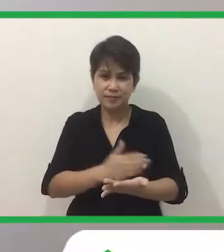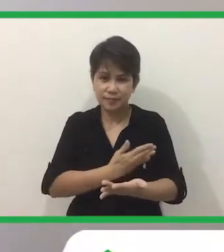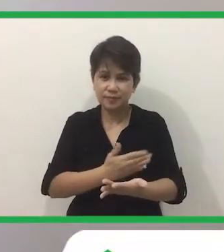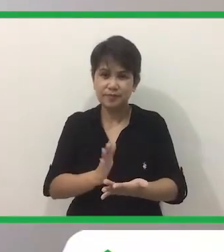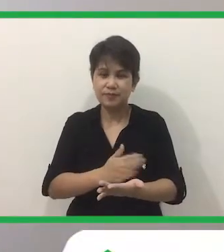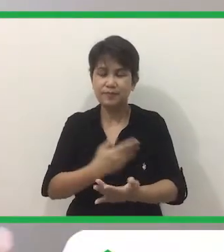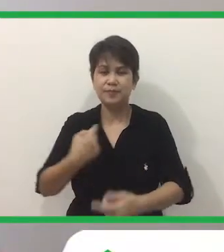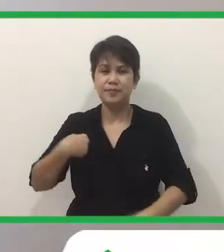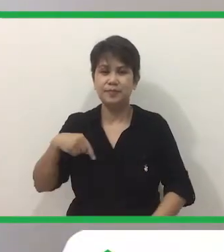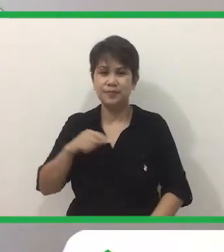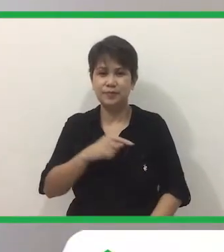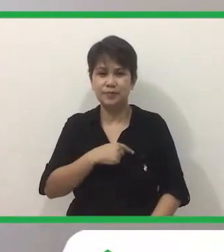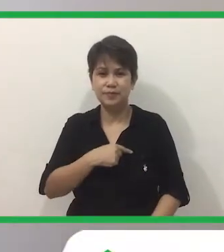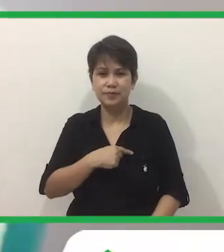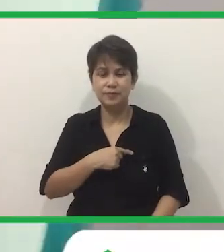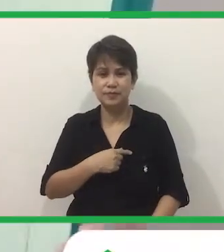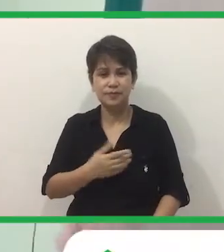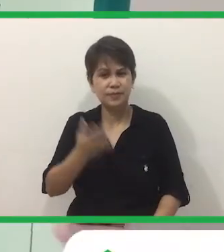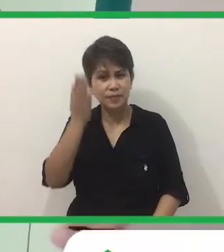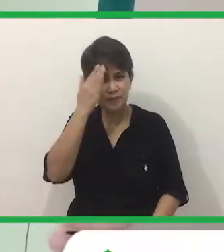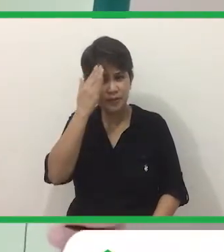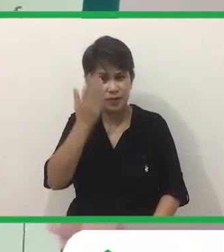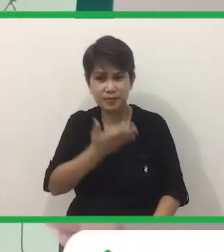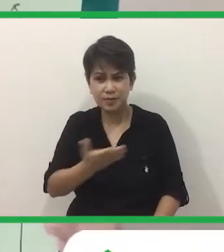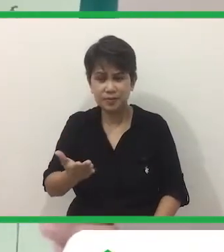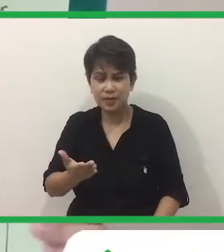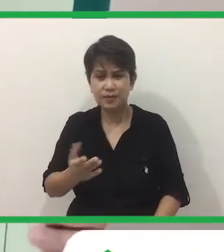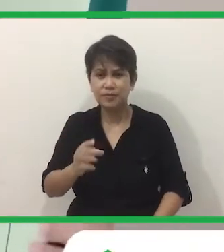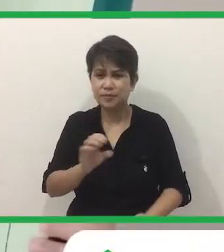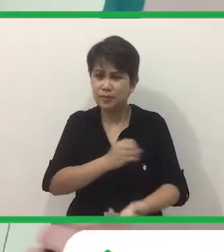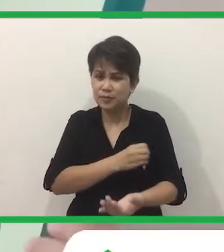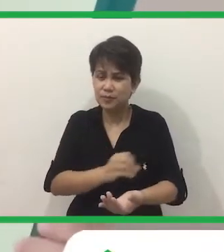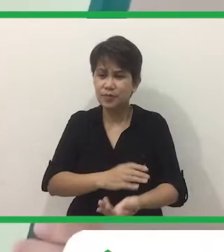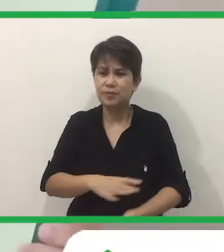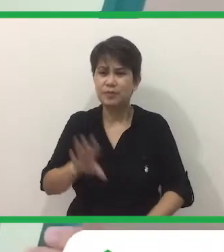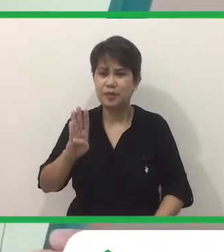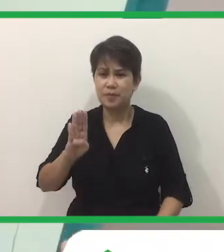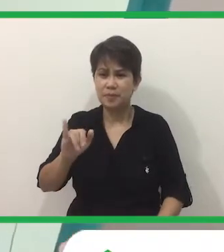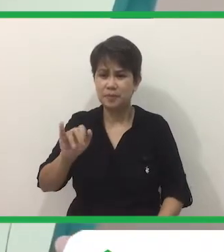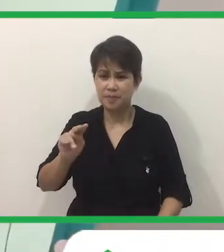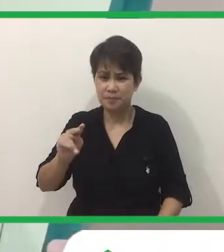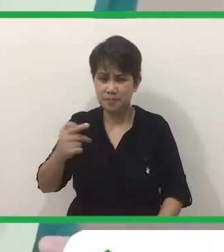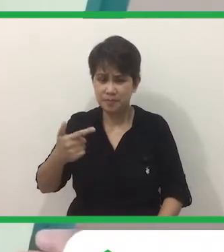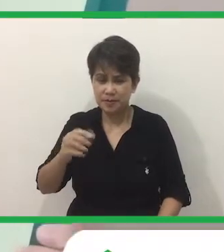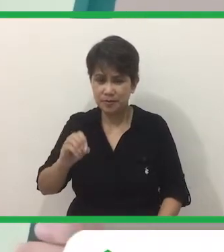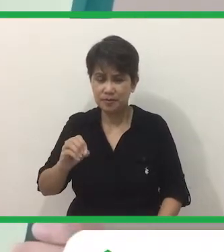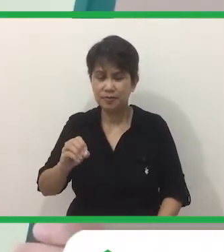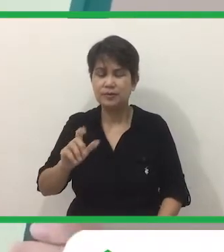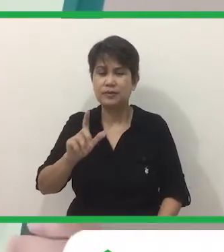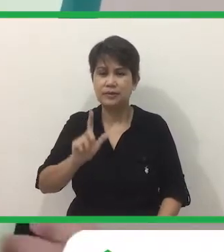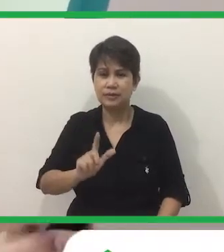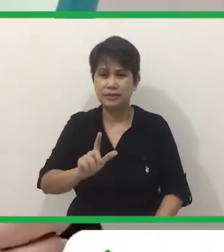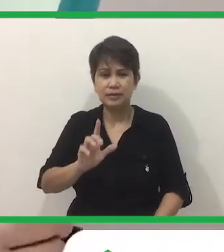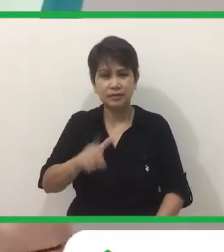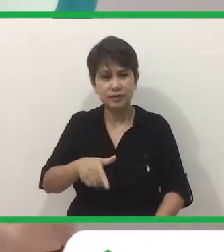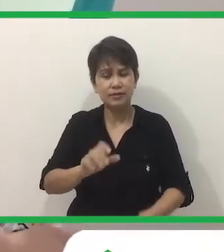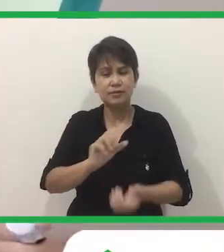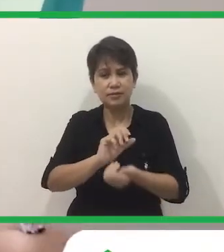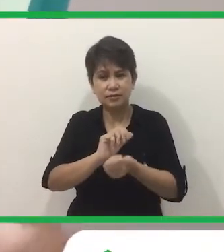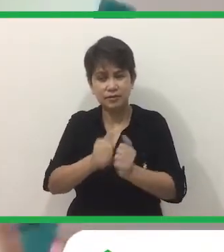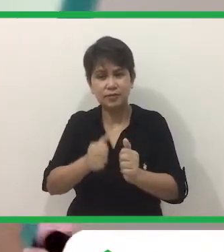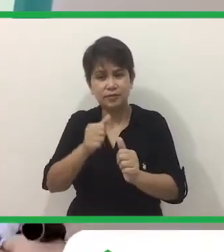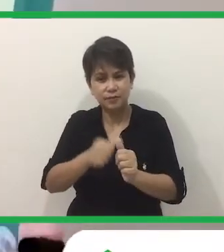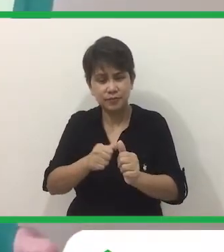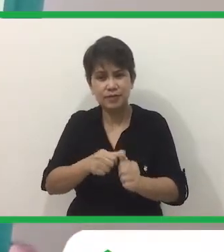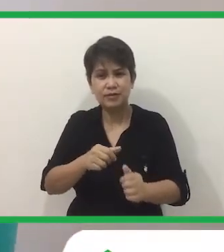tayo Pwede ba yun? Siguro alam nyo yung kantang Bingo So sasabayan nyo lang ako At mamaya papalitan natin yung bawat